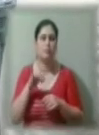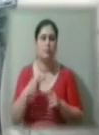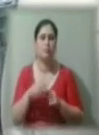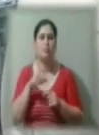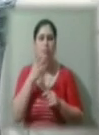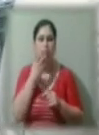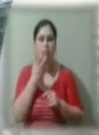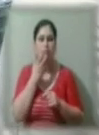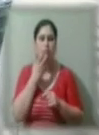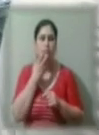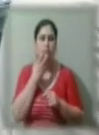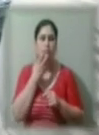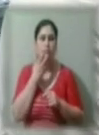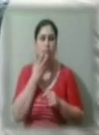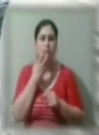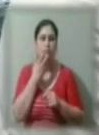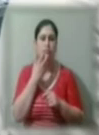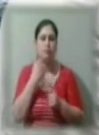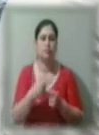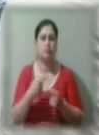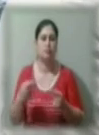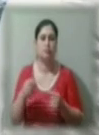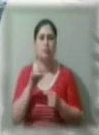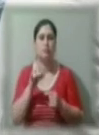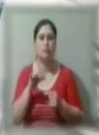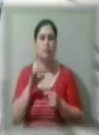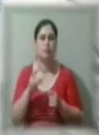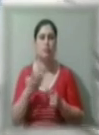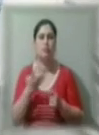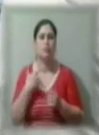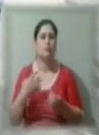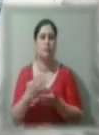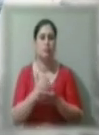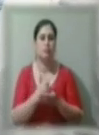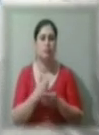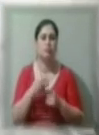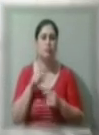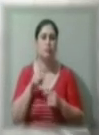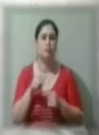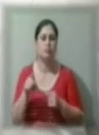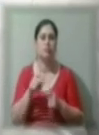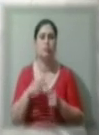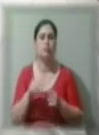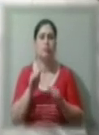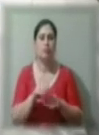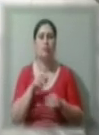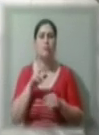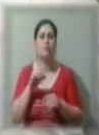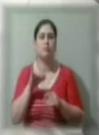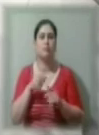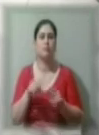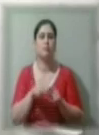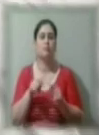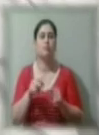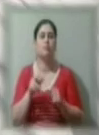різні конструктори, які ми збираємо для того, щоб укласти пацієнта точно так, як ми його